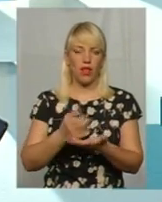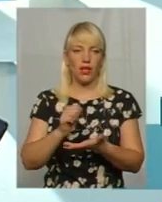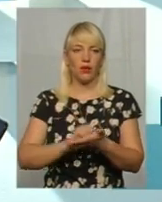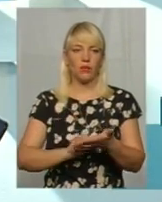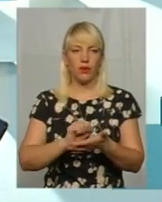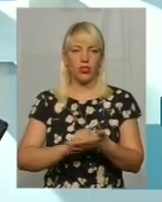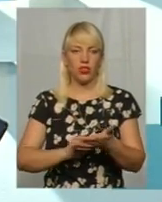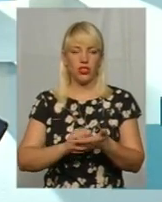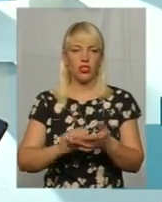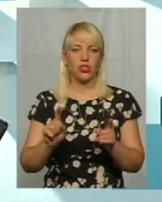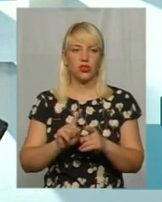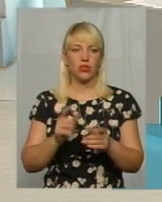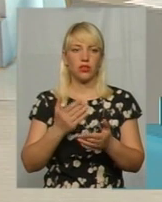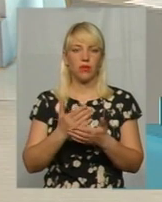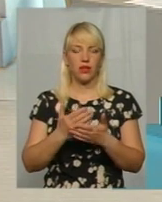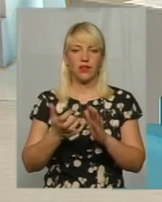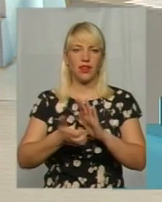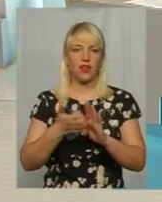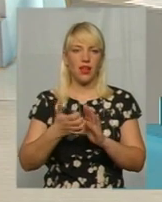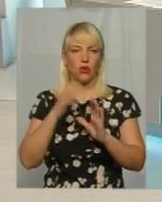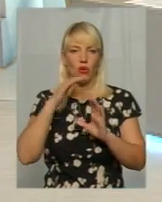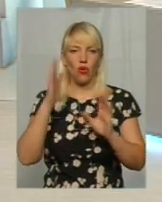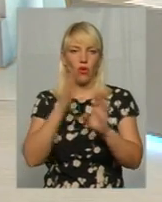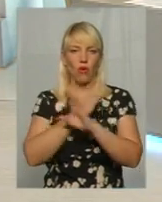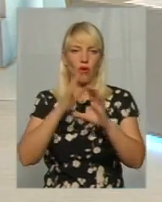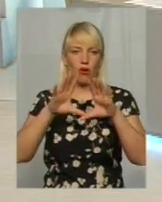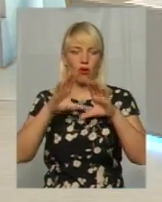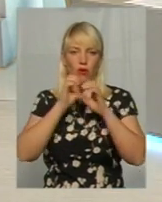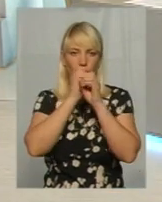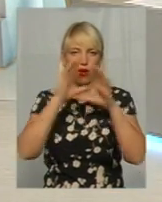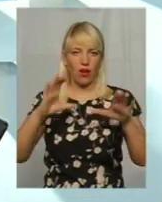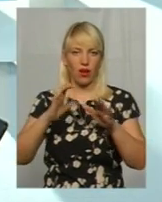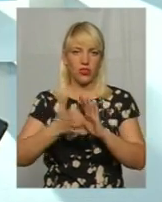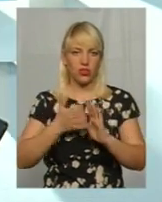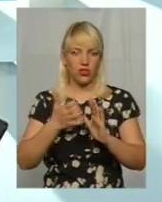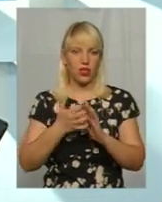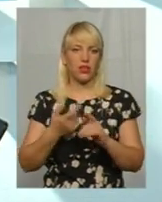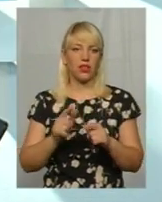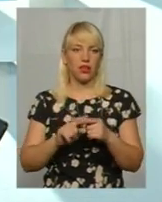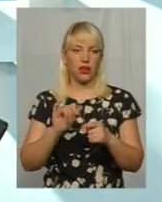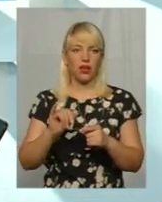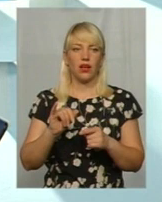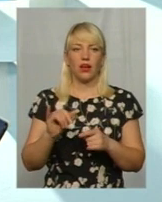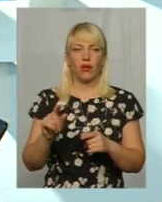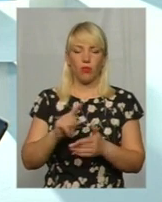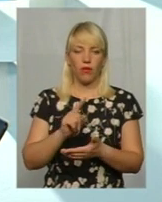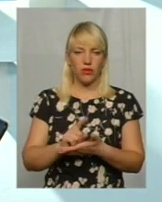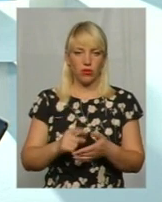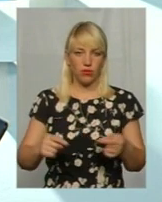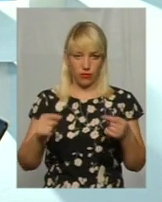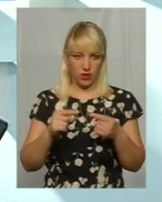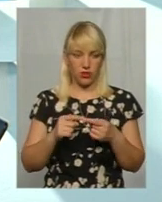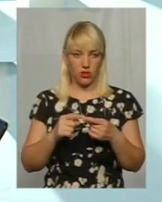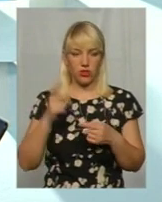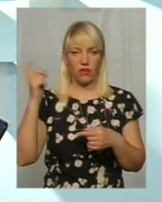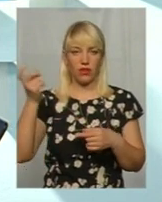яка складає акт, те, що він там не був докачаний, чи був в несправному технічному стані. Після цього всього обов'язково визначити необхідну власника